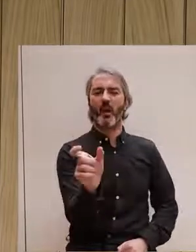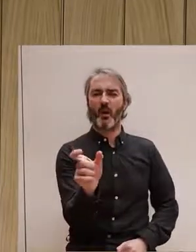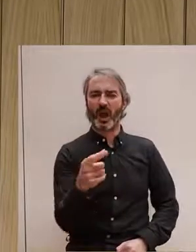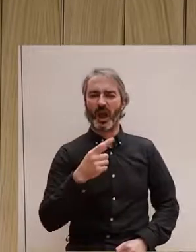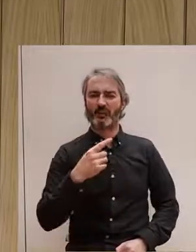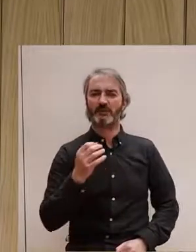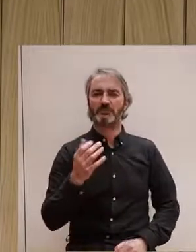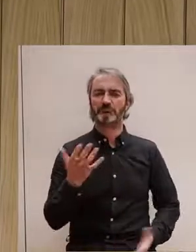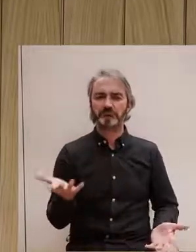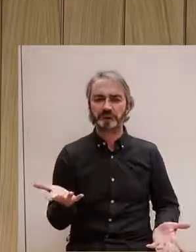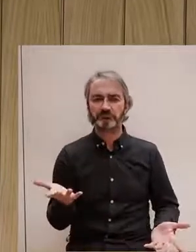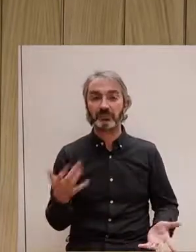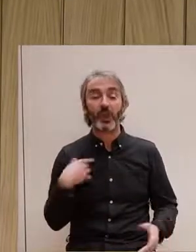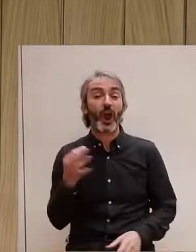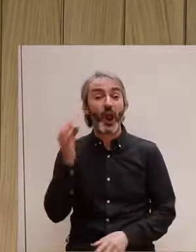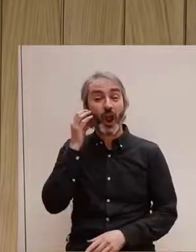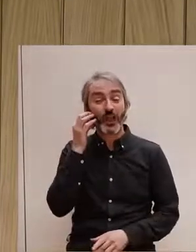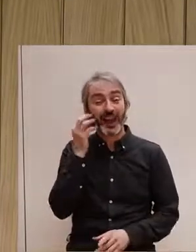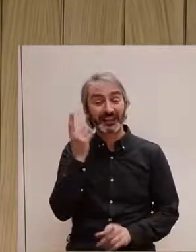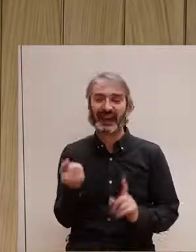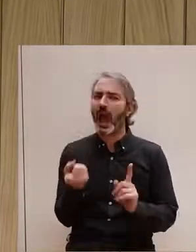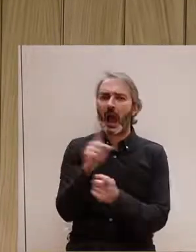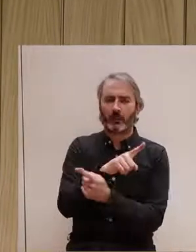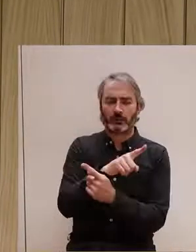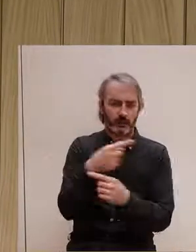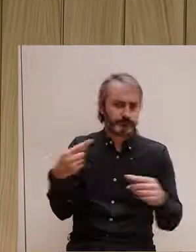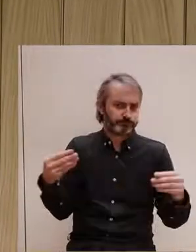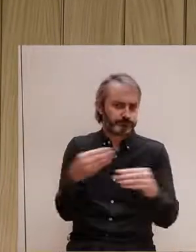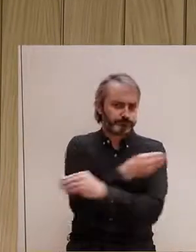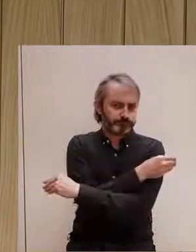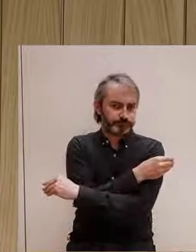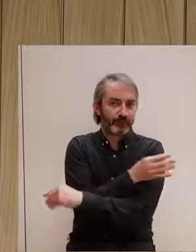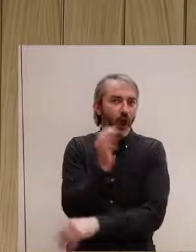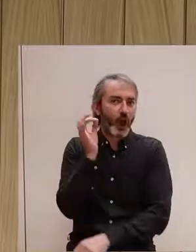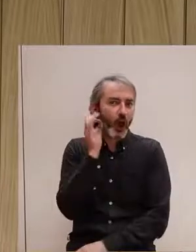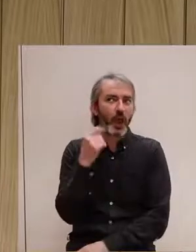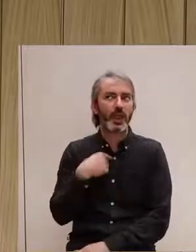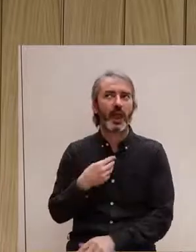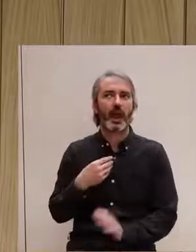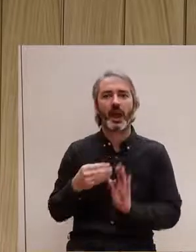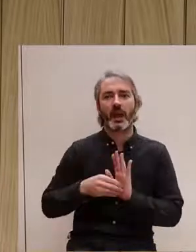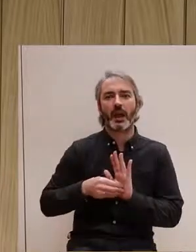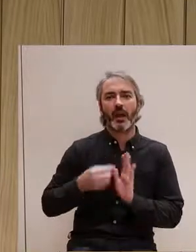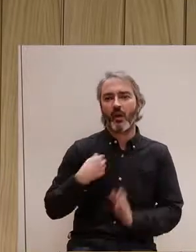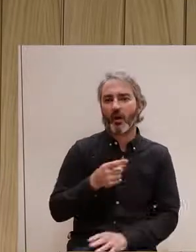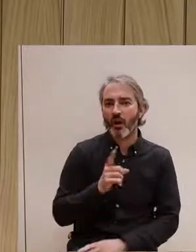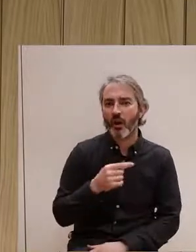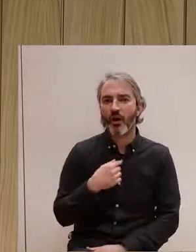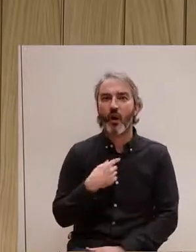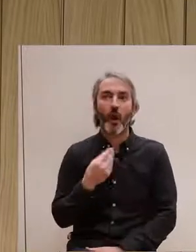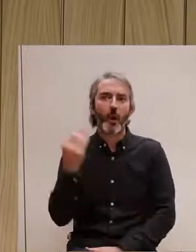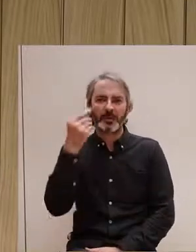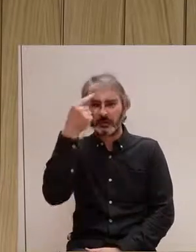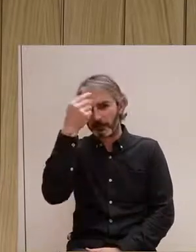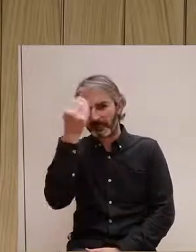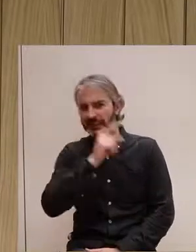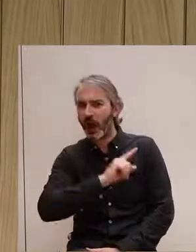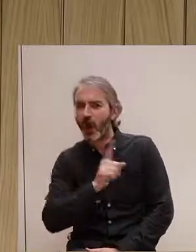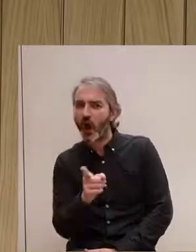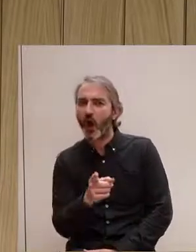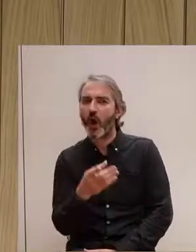pràctica, no? I en canvi amb les noies és tot el contrari, no? La majoria de noies diuen que no es masturben o tothom pensa que no es masturben, no?